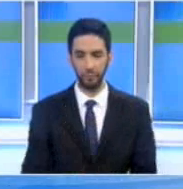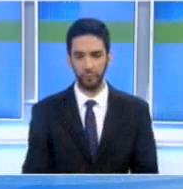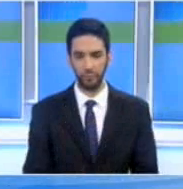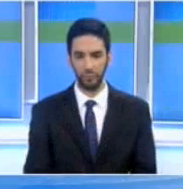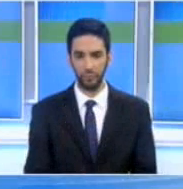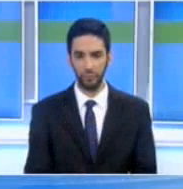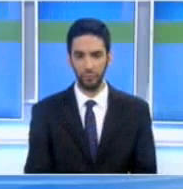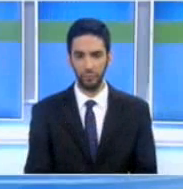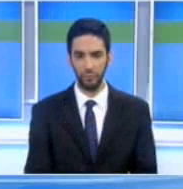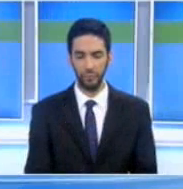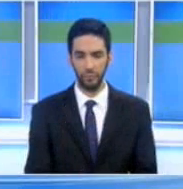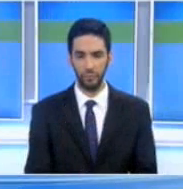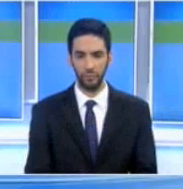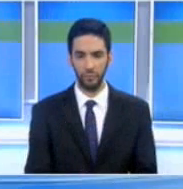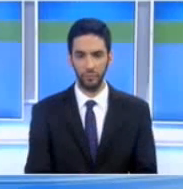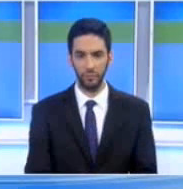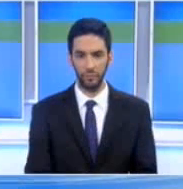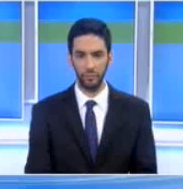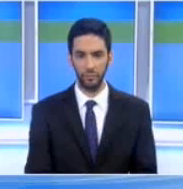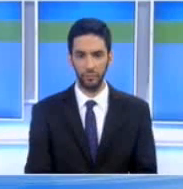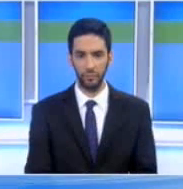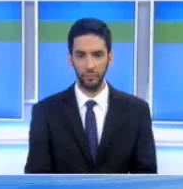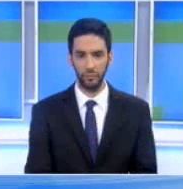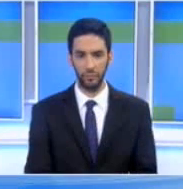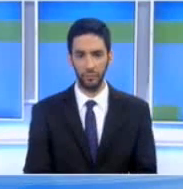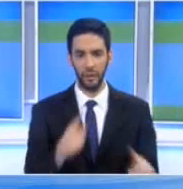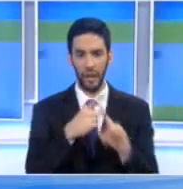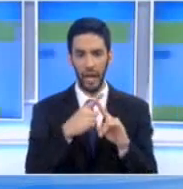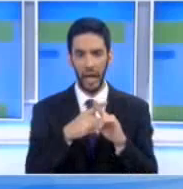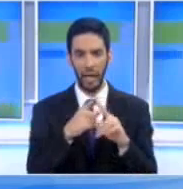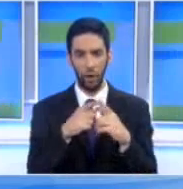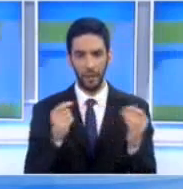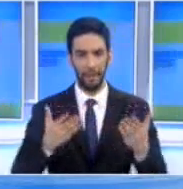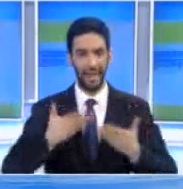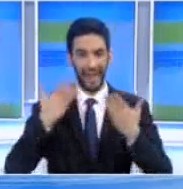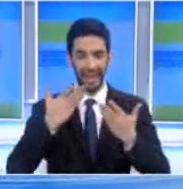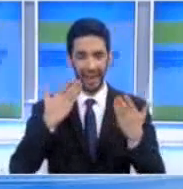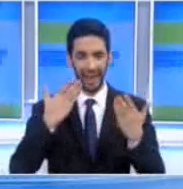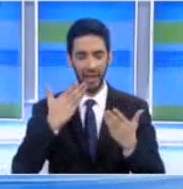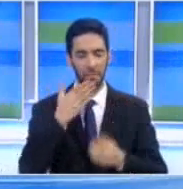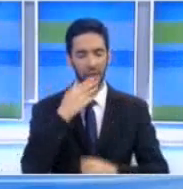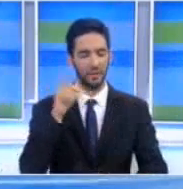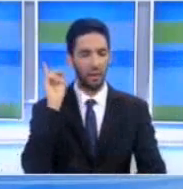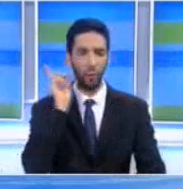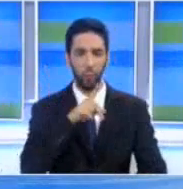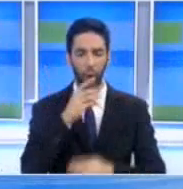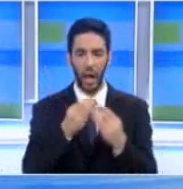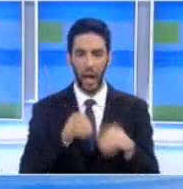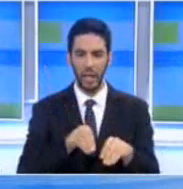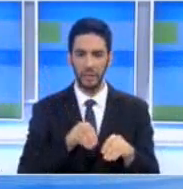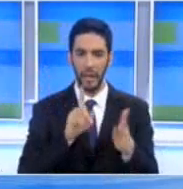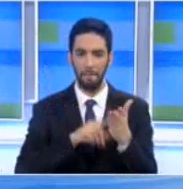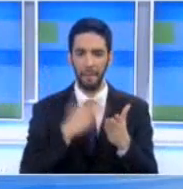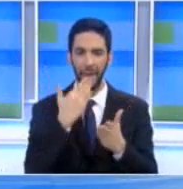είναι μακριά από την λύση είναι η Ελληνοκύπρη η υποστήριση ότι θα πρέπει να προτιμαστούν όπως αναφέρει τα